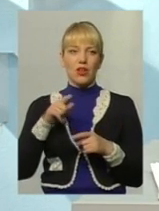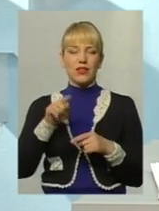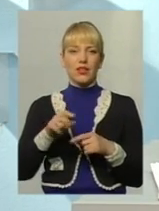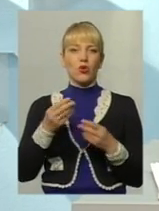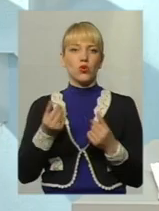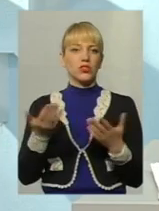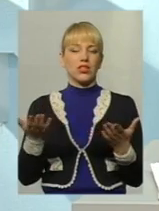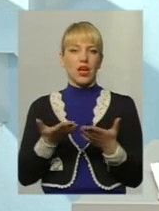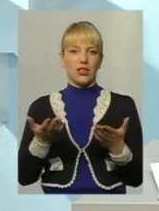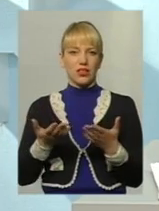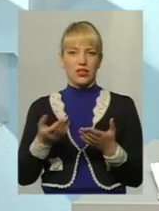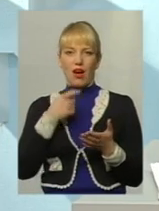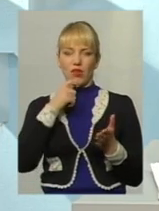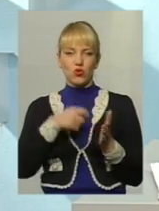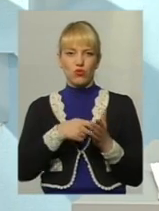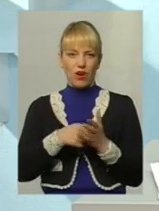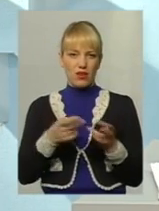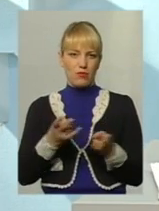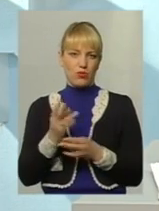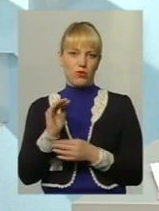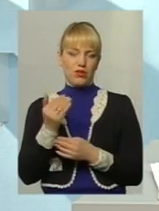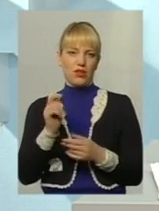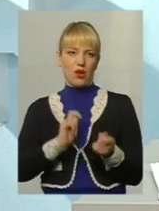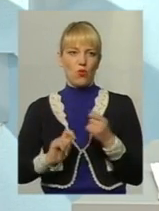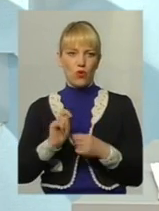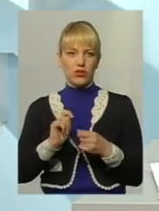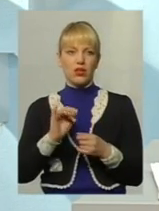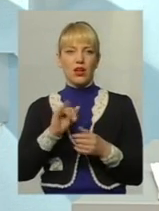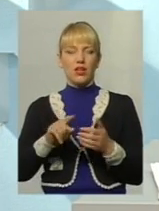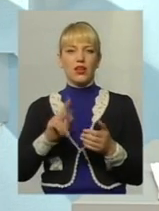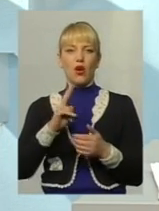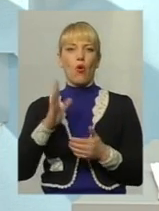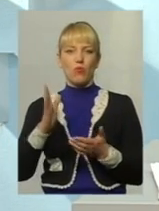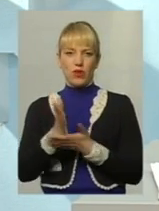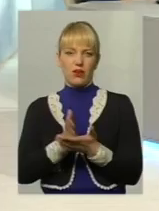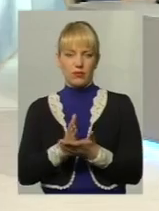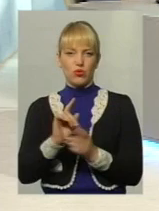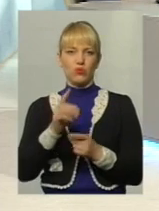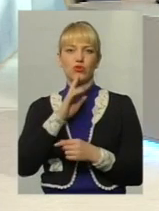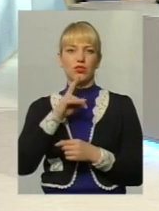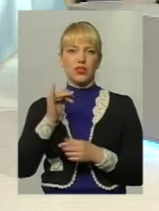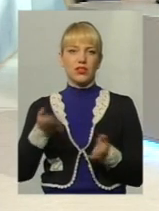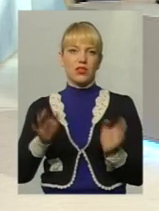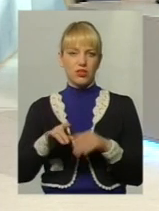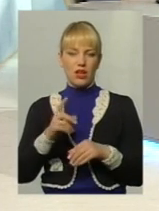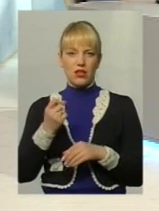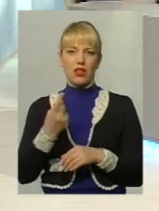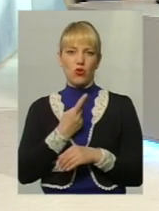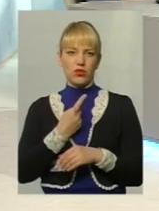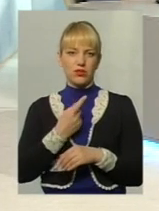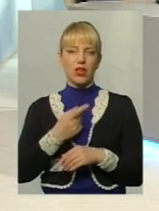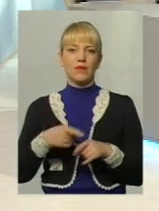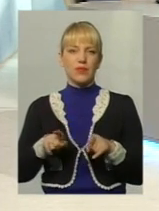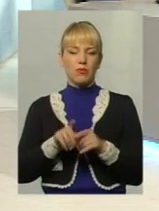коштах, які харчування потребує дитина, одяг, комунальні послуги. Тому жінки залишаються наодинці з проблемами